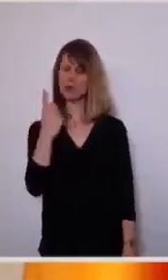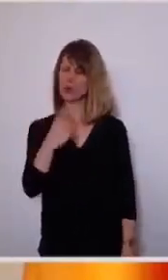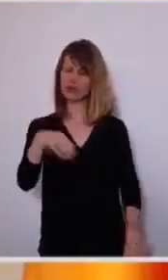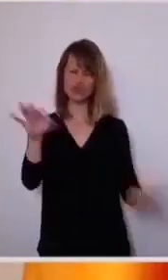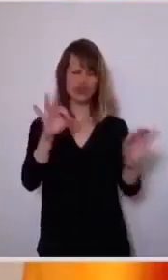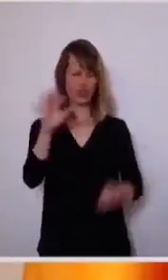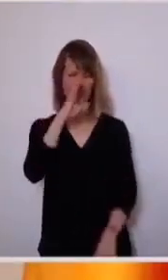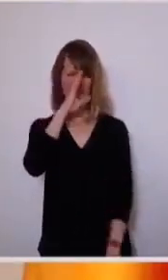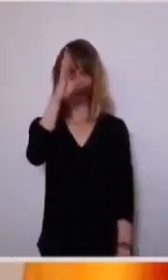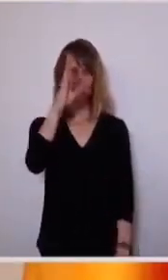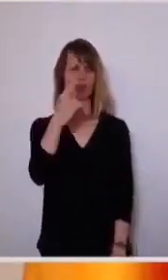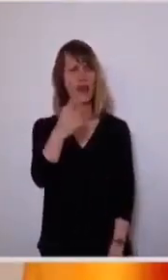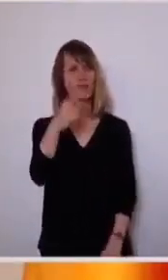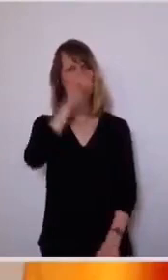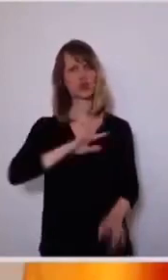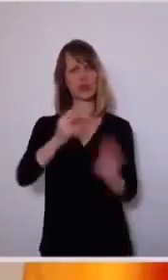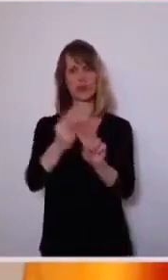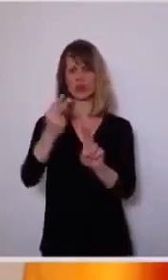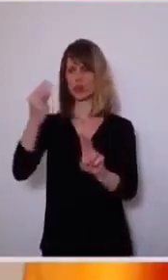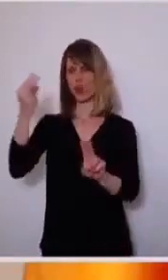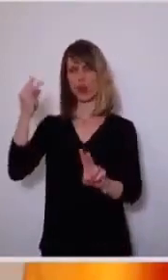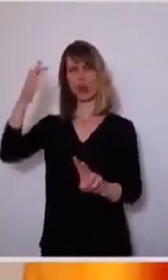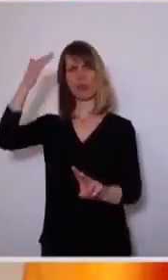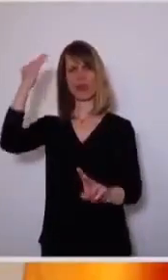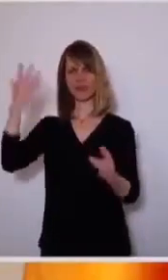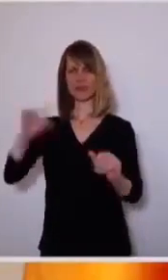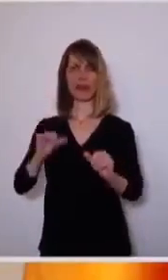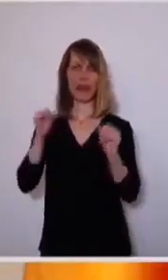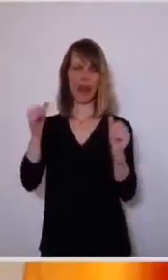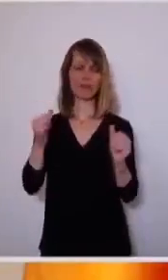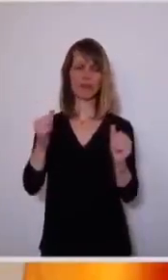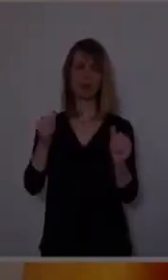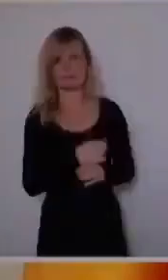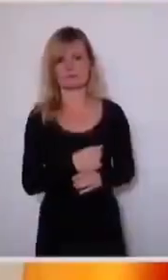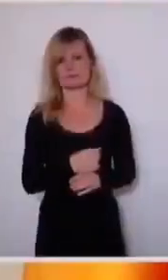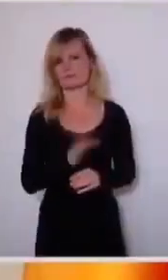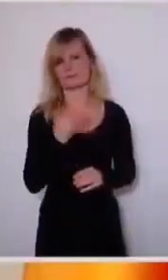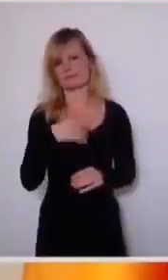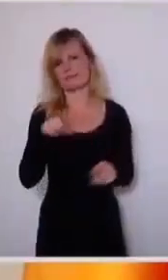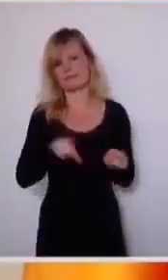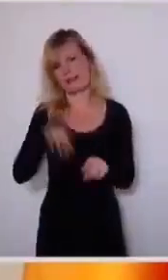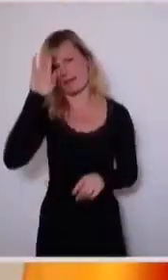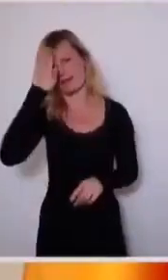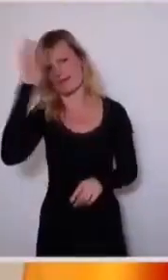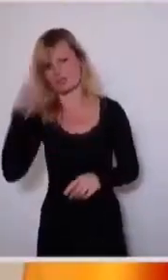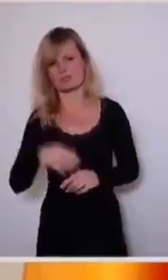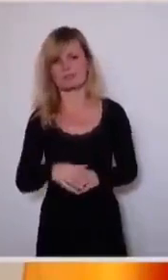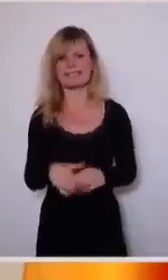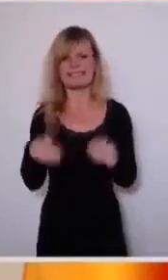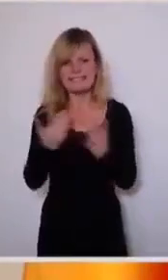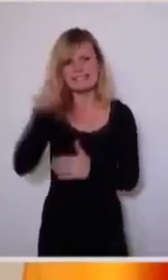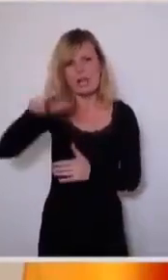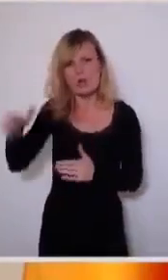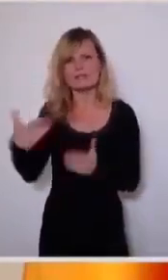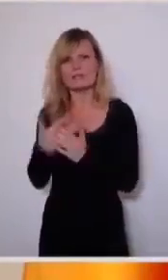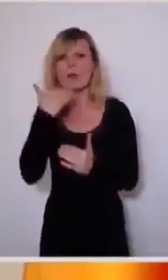Stück weit zurückdenkt, was er in Deutschland schon erlebt hat, wenn wir feststellen, es ist auch bar jeder Vorstellung. Und lassen Sie uns gemeinsam auch solchen Leuten